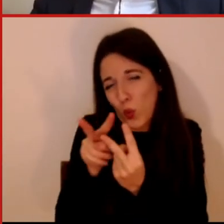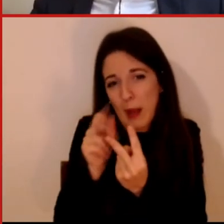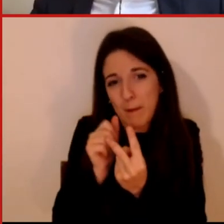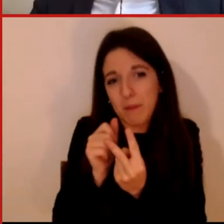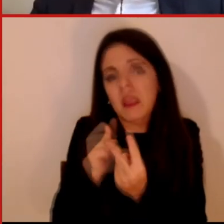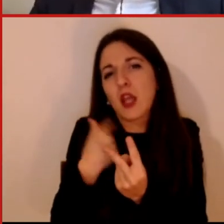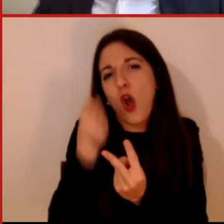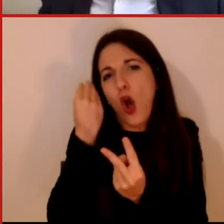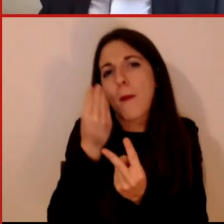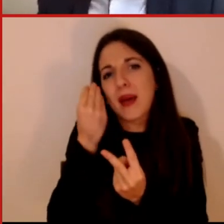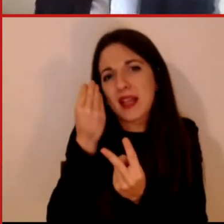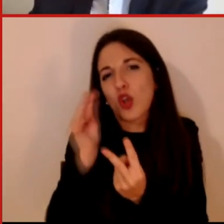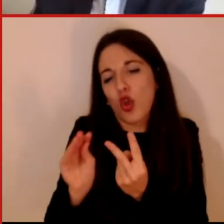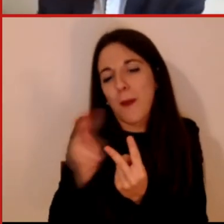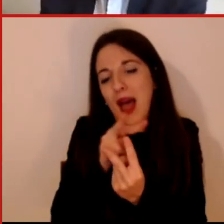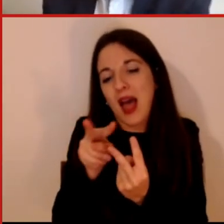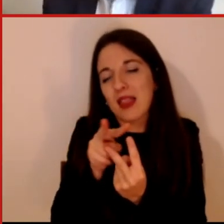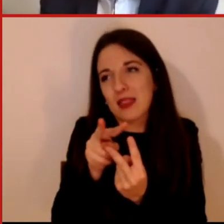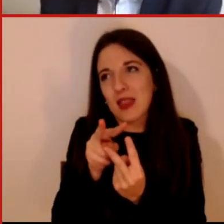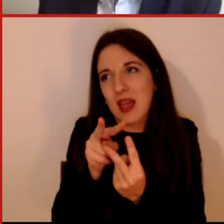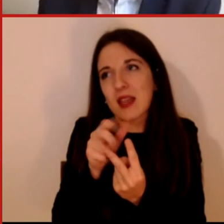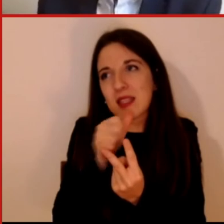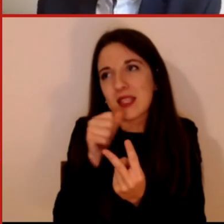bene diciamo sintetizzano